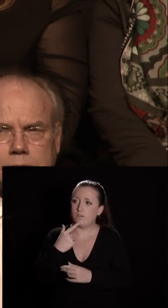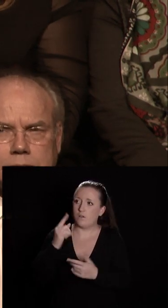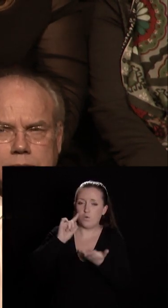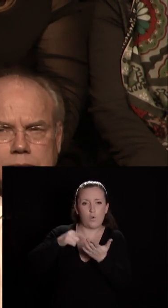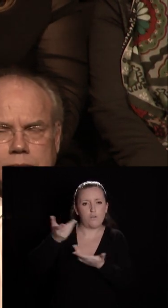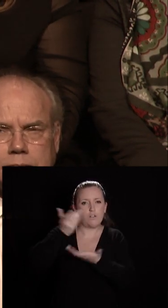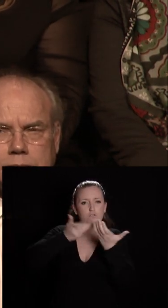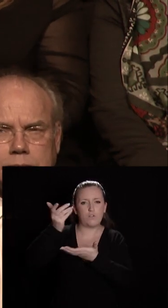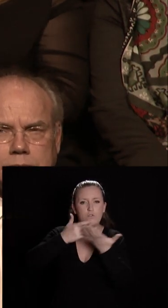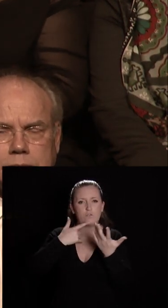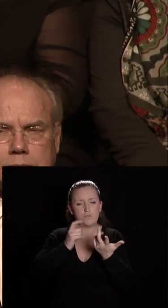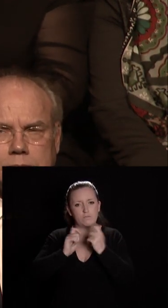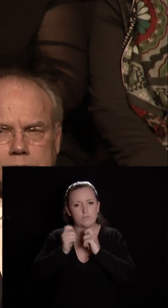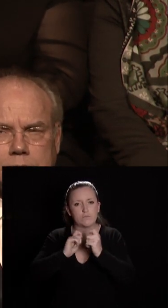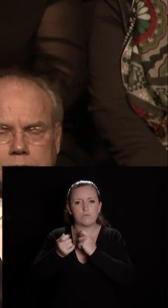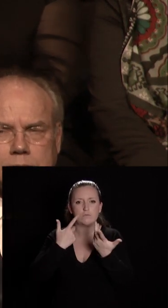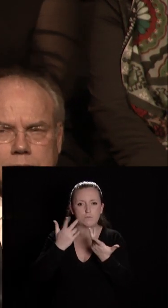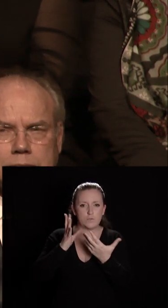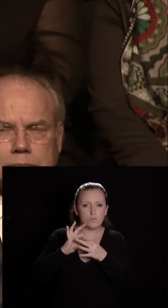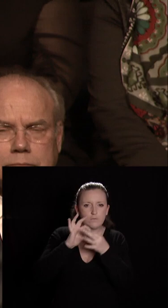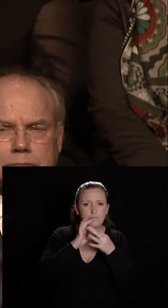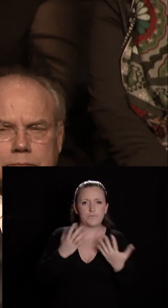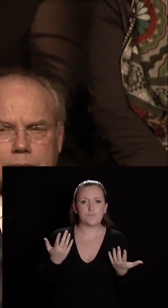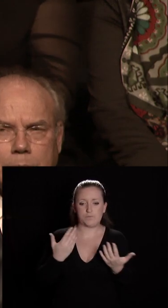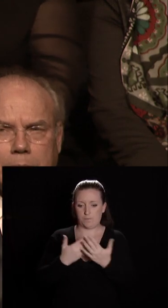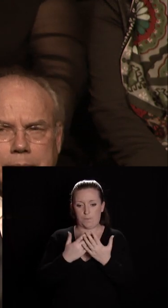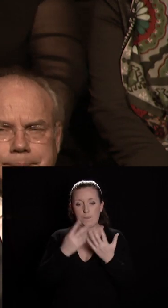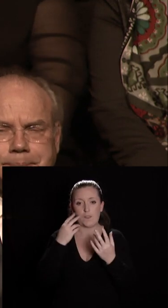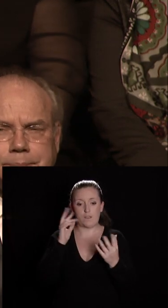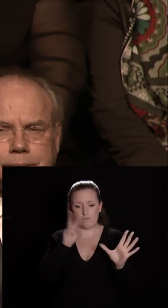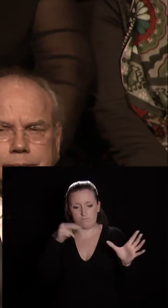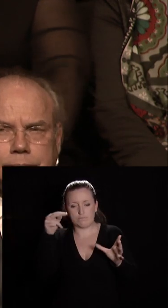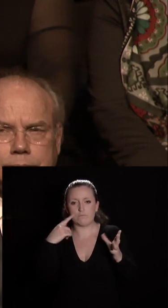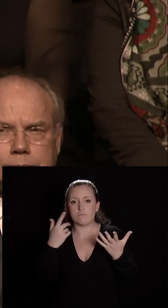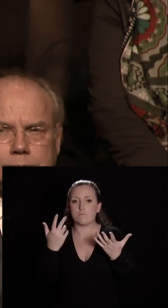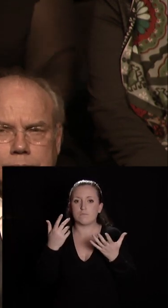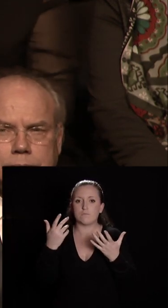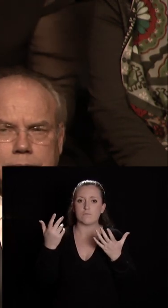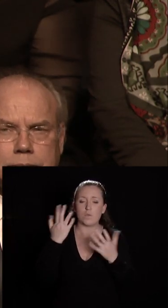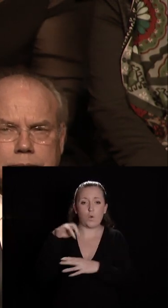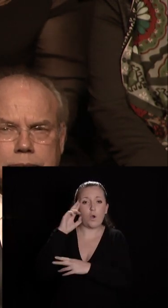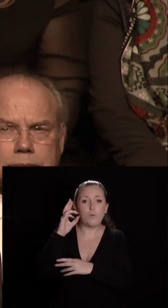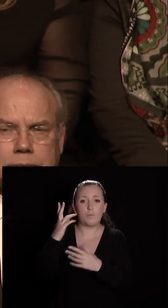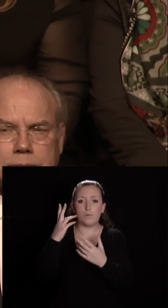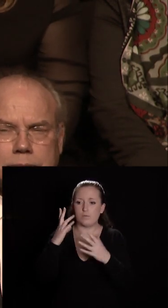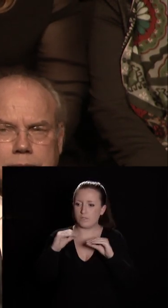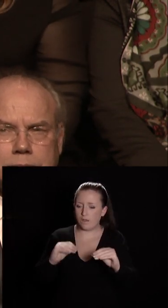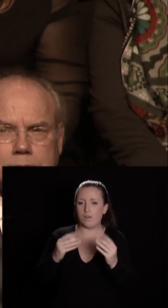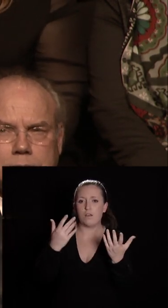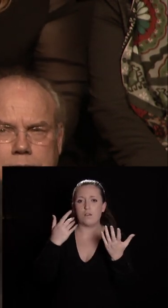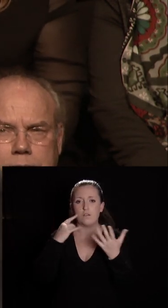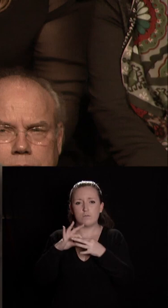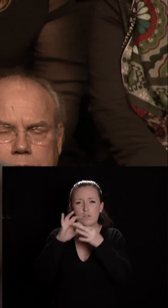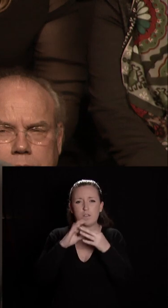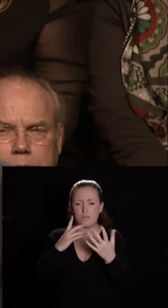de dialogue et de solidarité cette vision d'une Europe de terrain concrète vivante solidaire propice aux